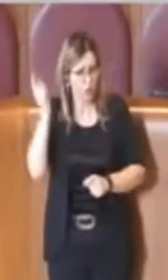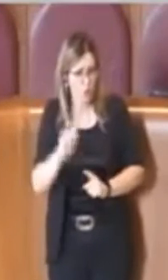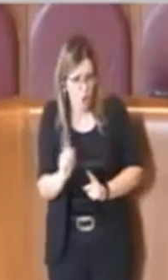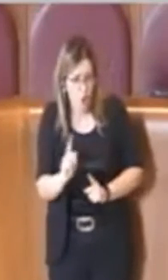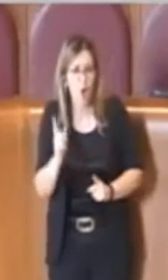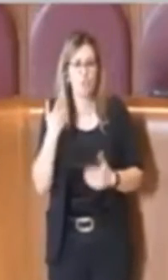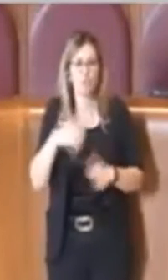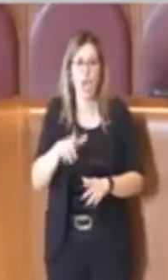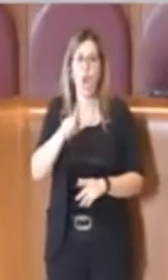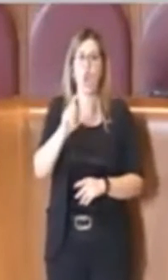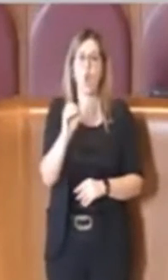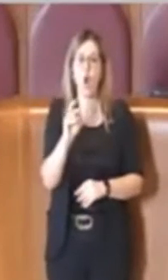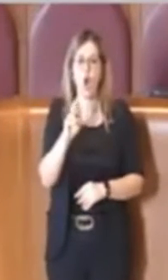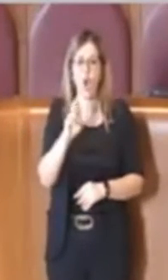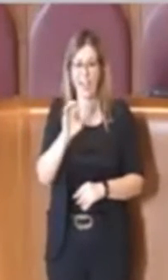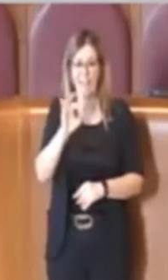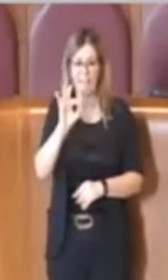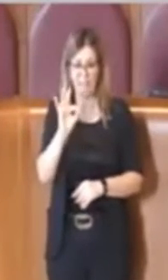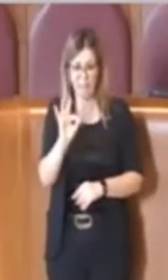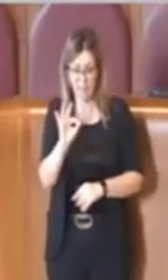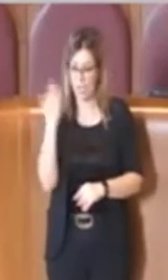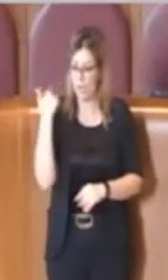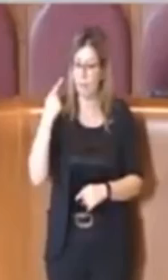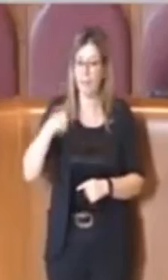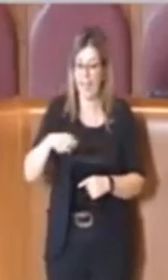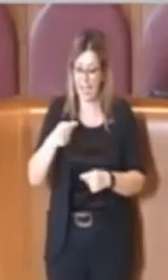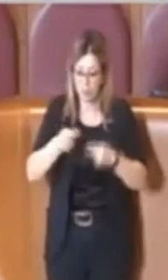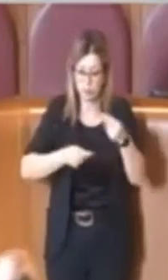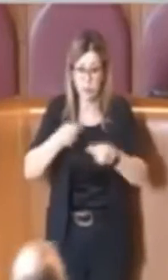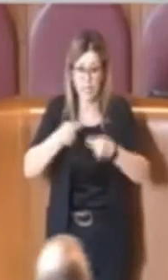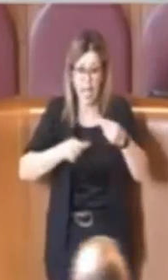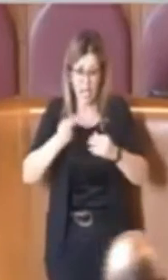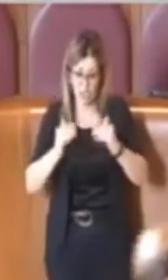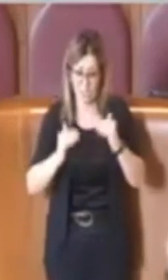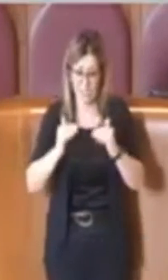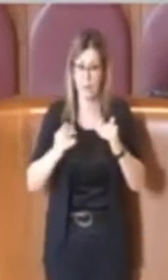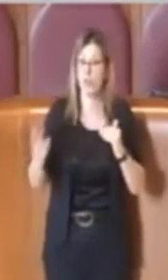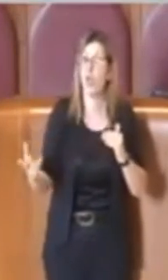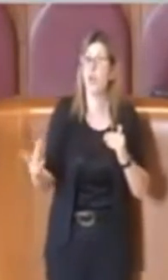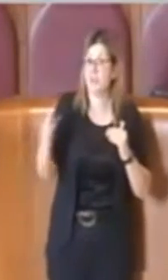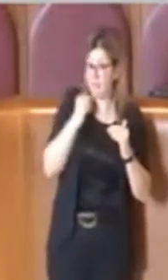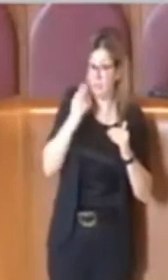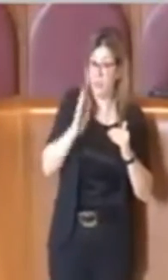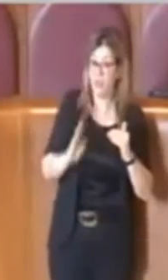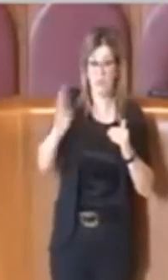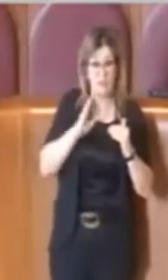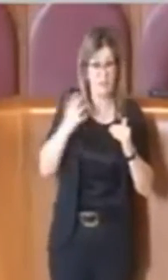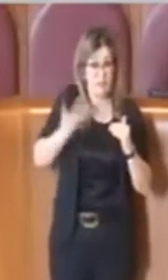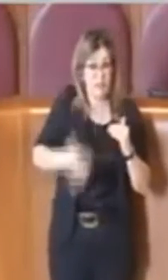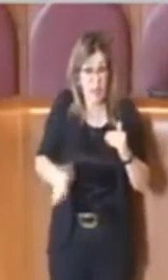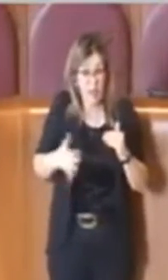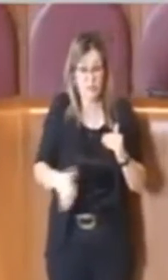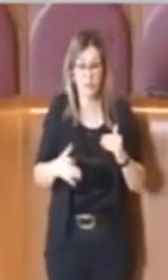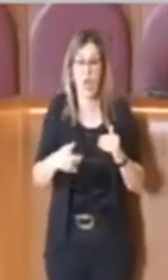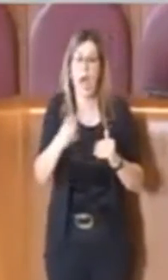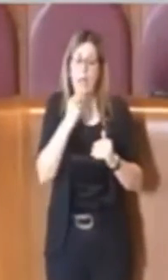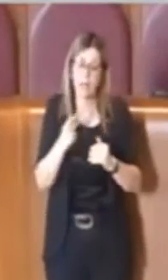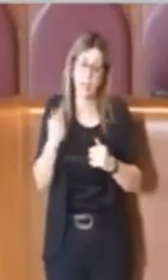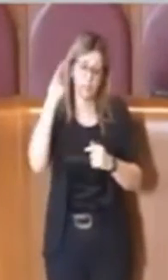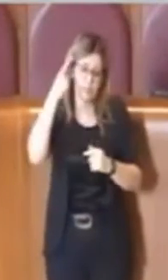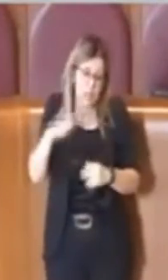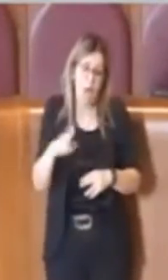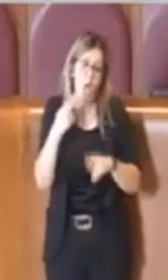l'Ores in assustamento di bilancio e sono anni che si dice che Roma Capitale ha un problema di